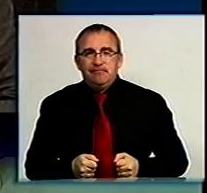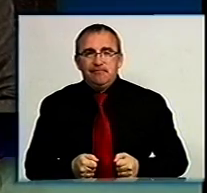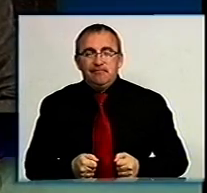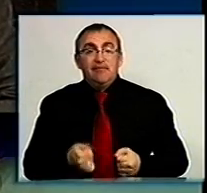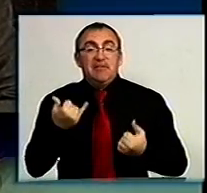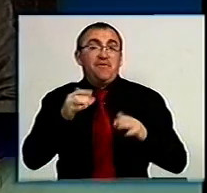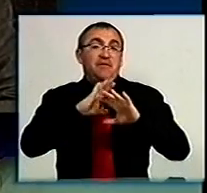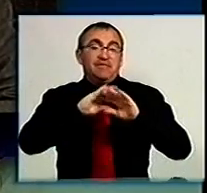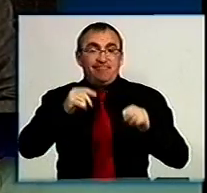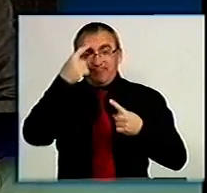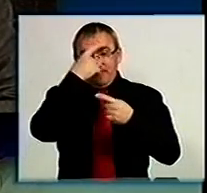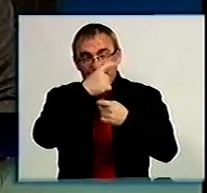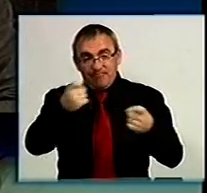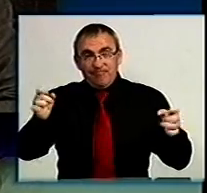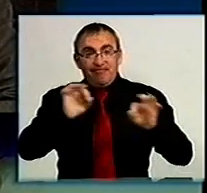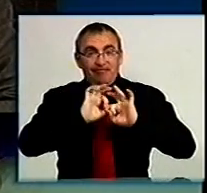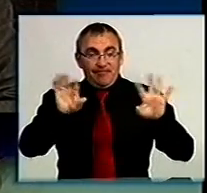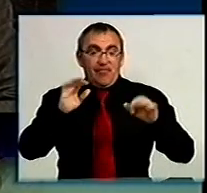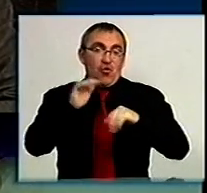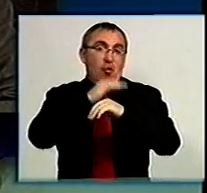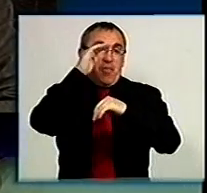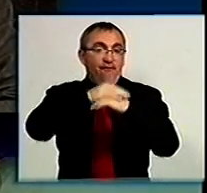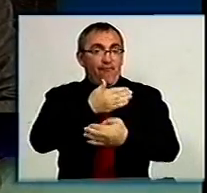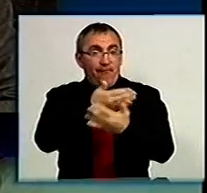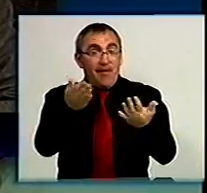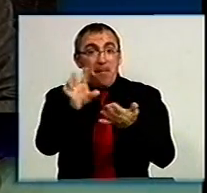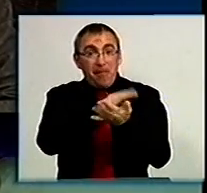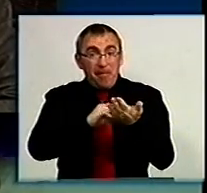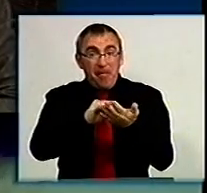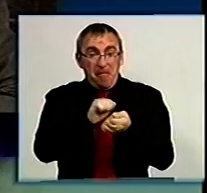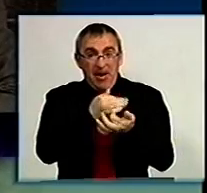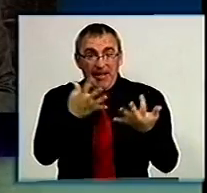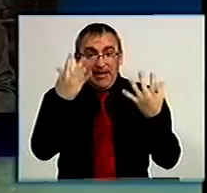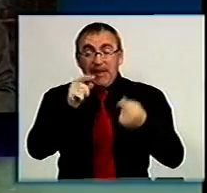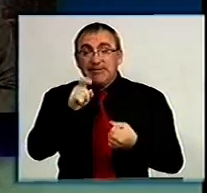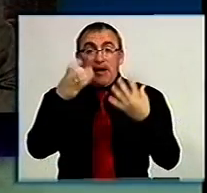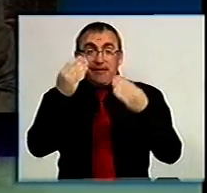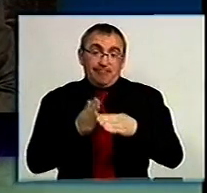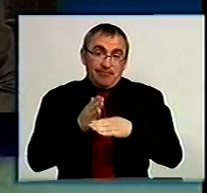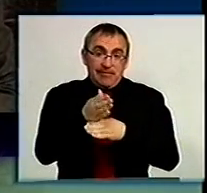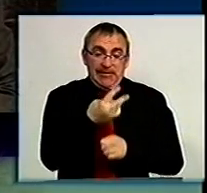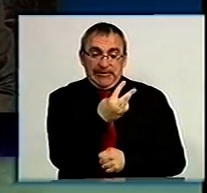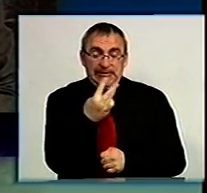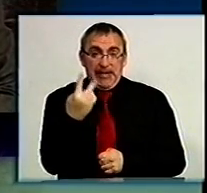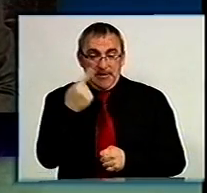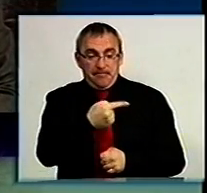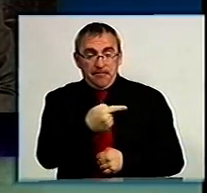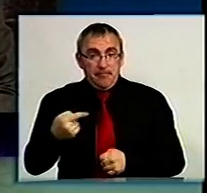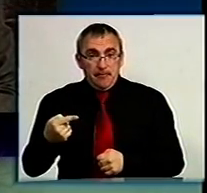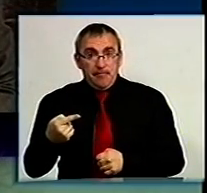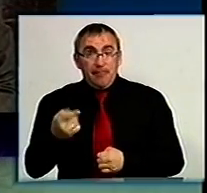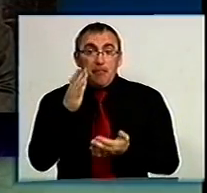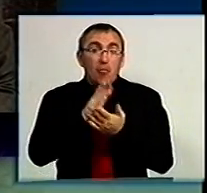Це всі повідомлення випуску. Доброго вам вечора. Якщо потрібно переглянути матеріали день за днем, заходьте на наш сайт kodotrk.tv.